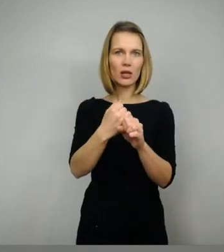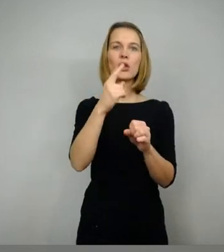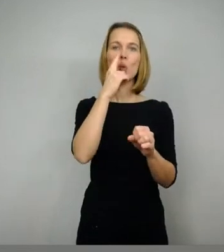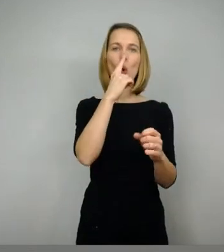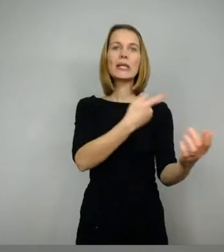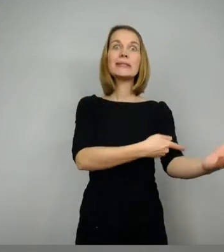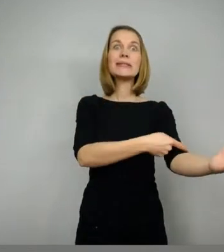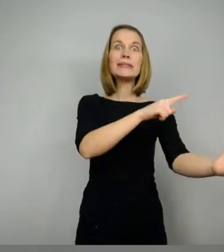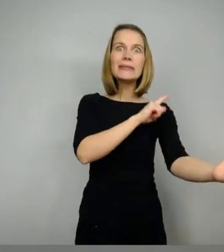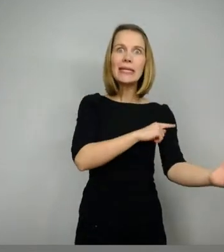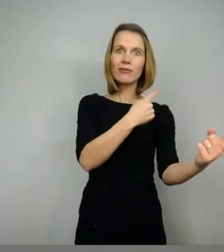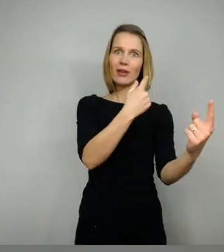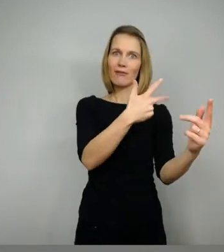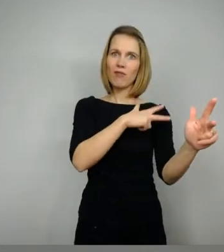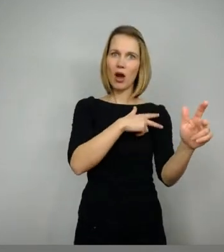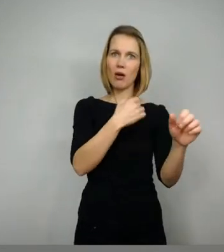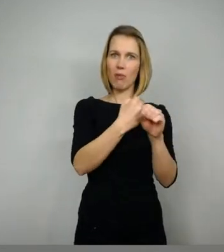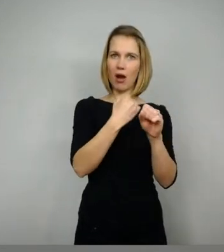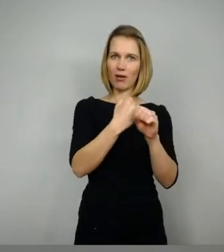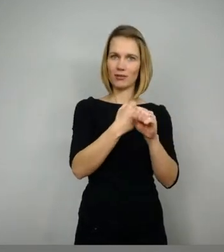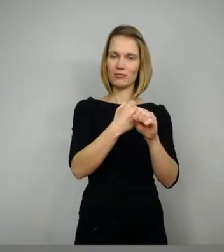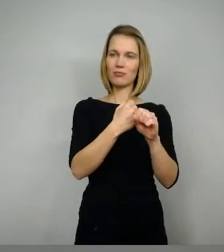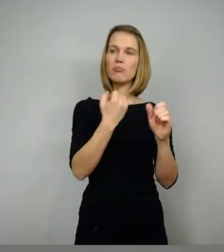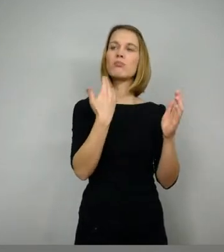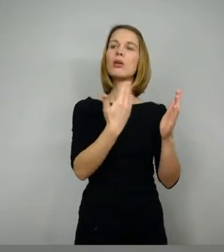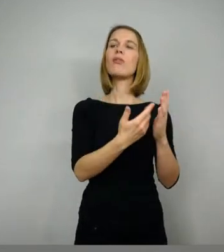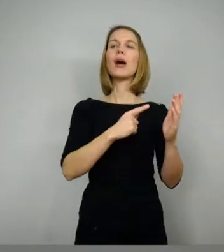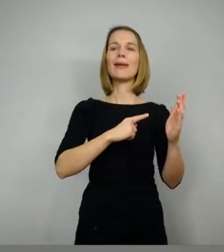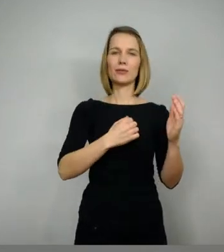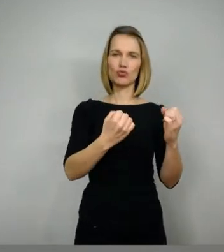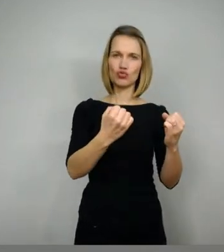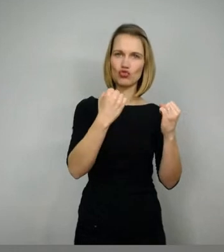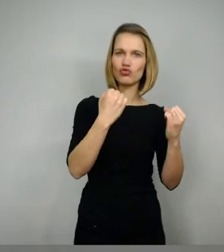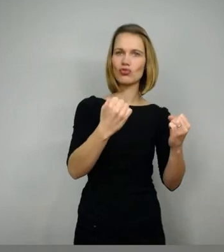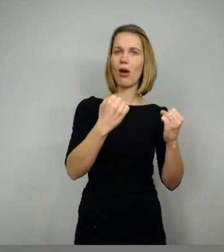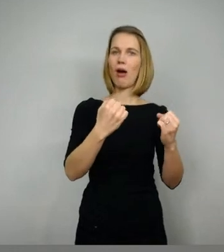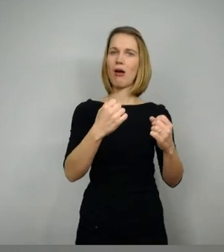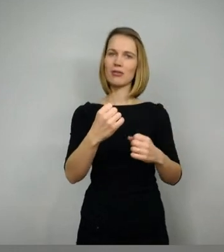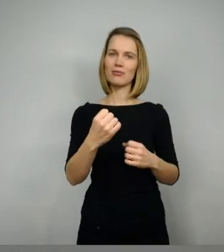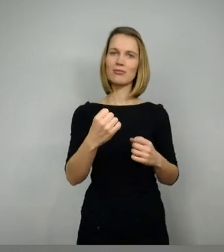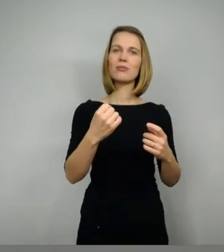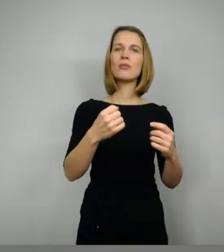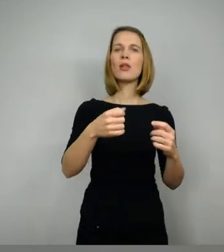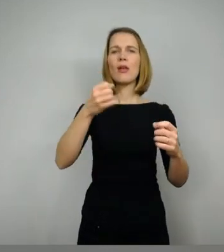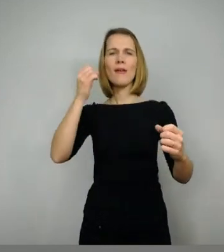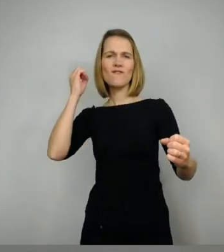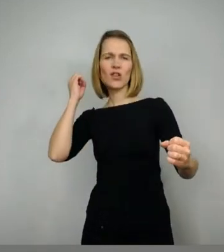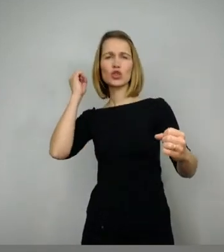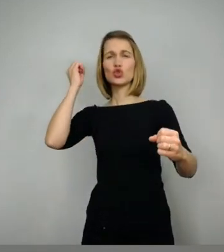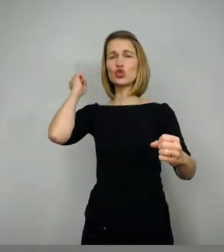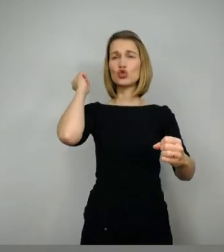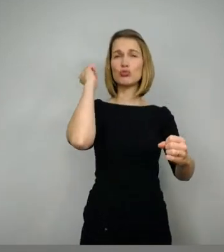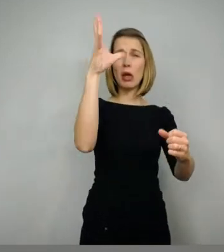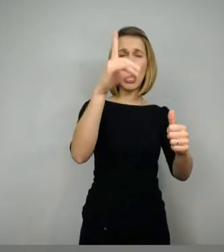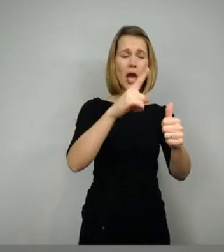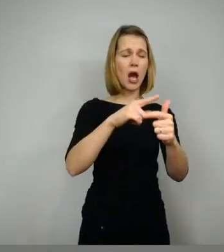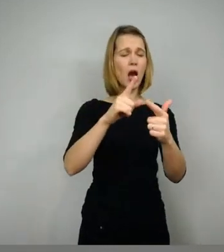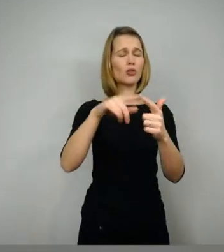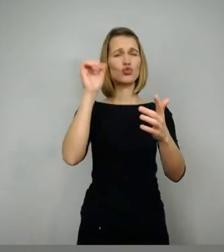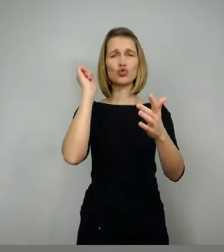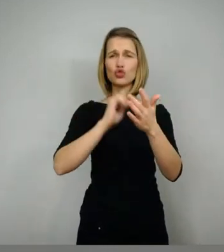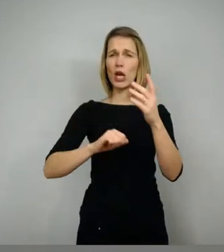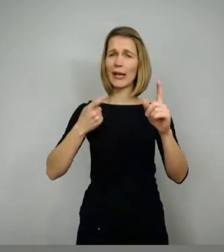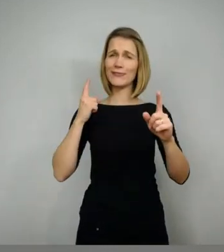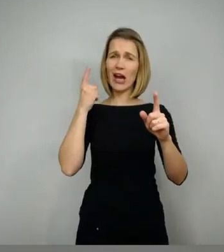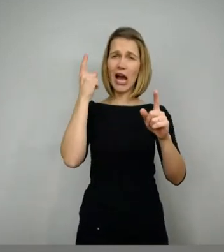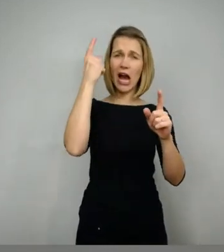mal seine Stärke und seinen Heldenmut. Er schleudert den Speer stärker als Brünnhild, er wirft den Stein weiter als sie und er springt